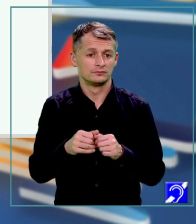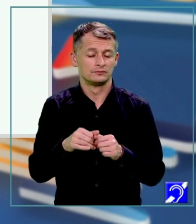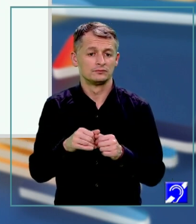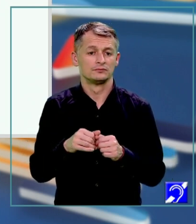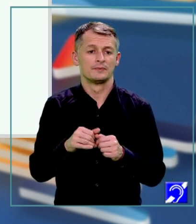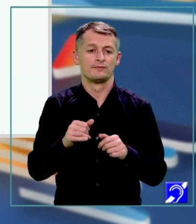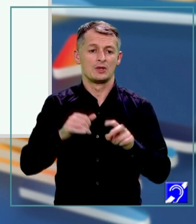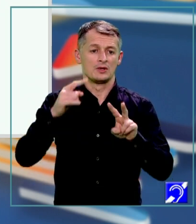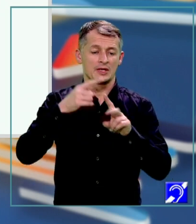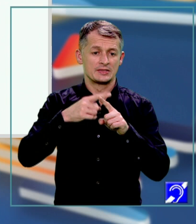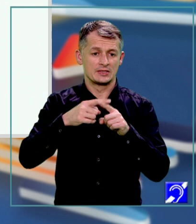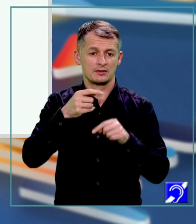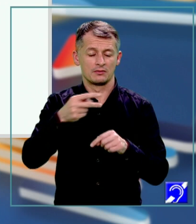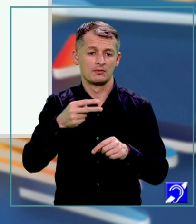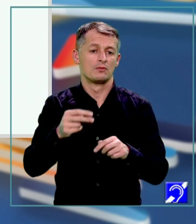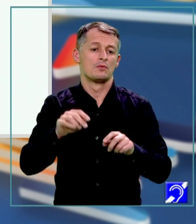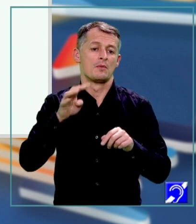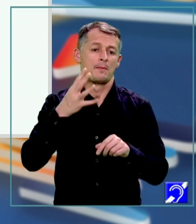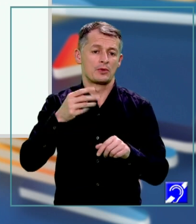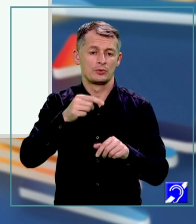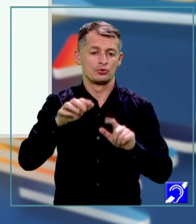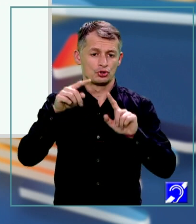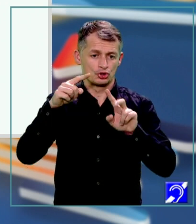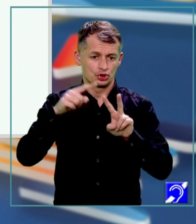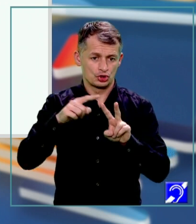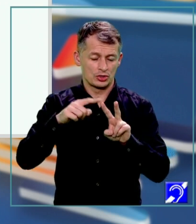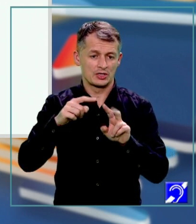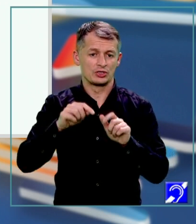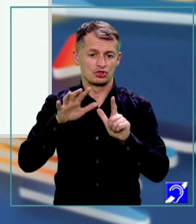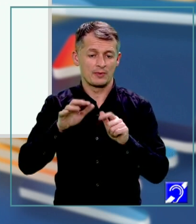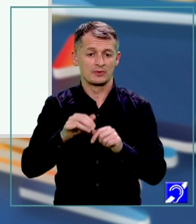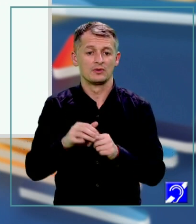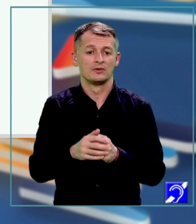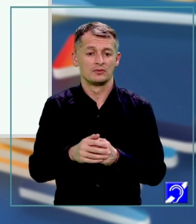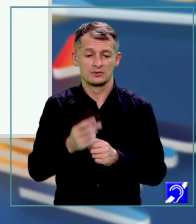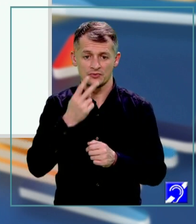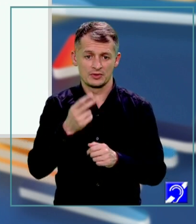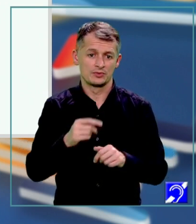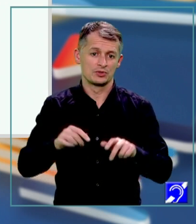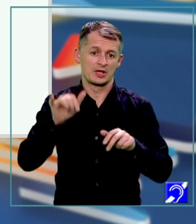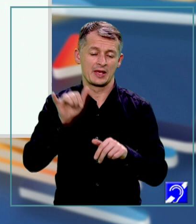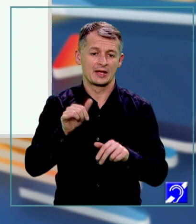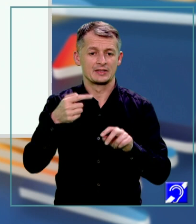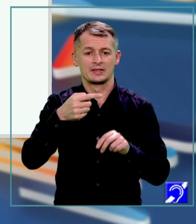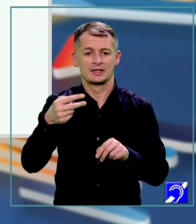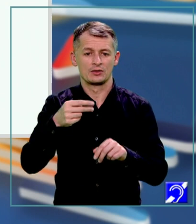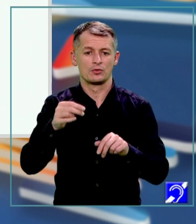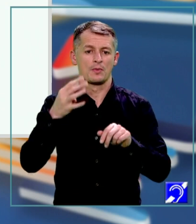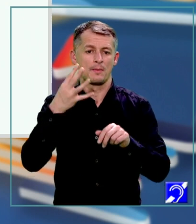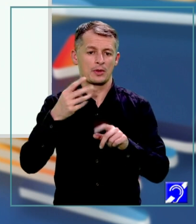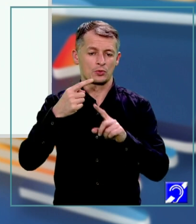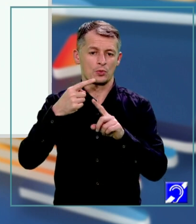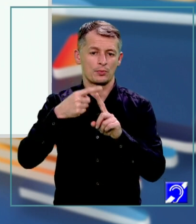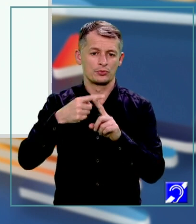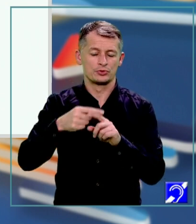4 plus radical din 7. Și aici avem aceeași formulă. Aici avem un A minus B, prima paranteză,